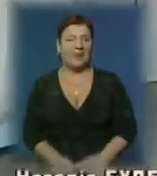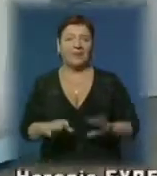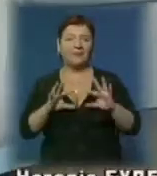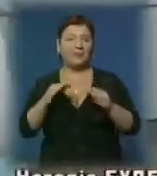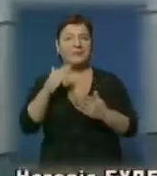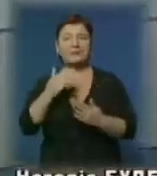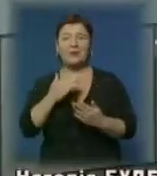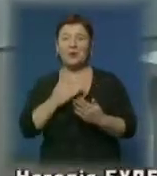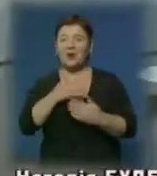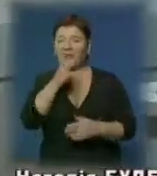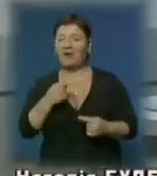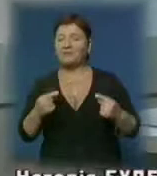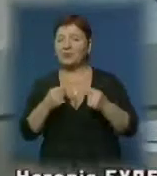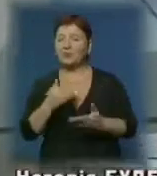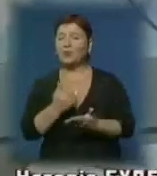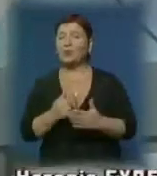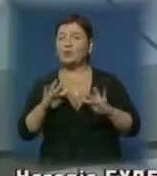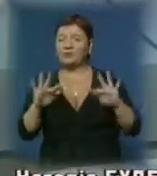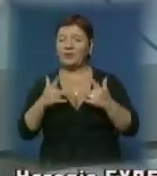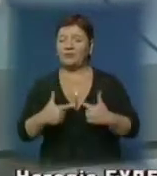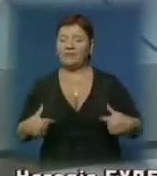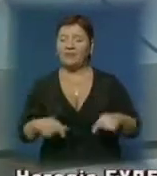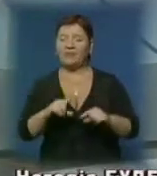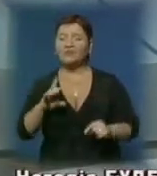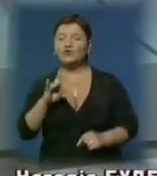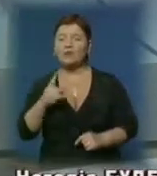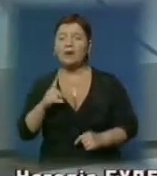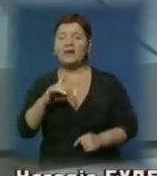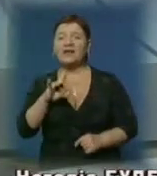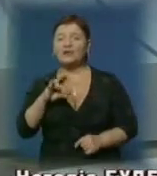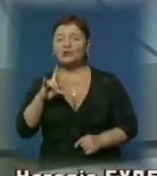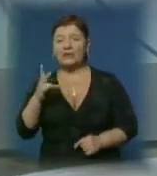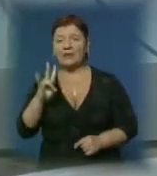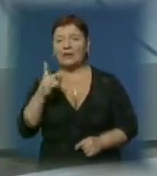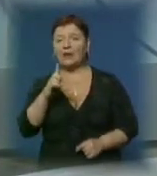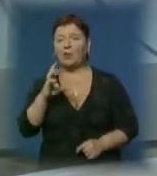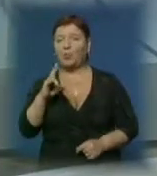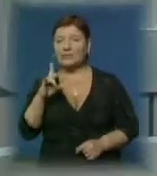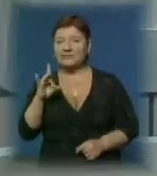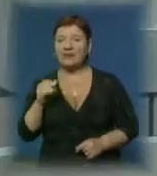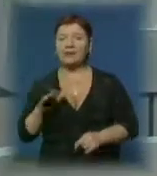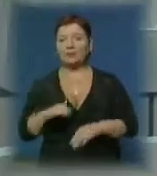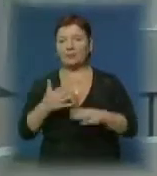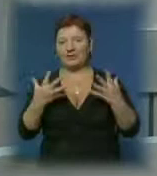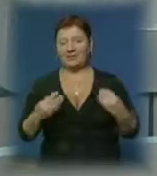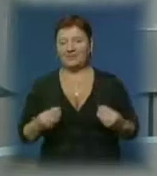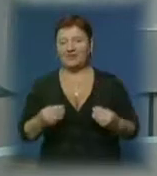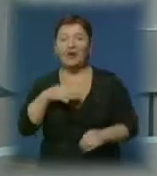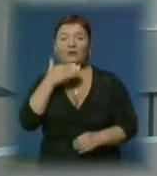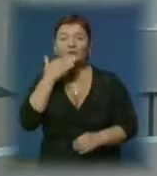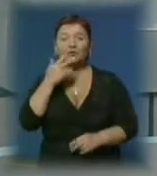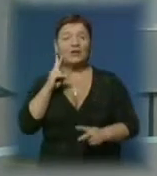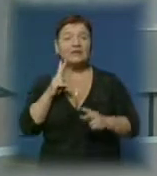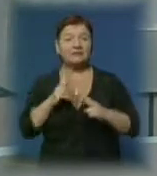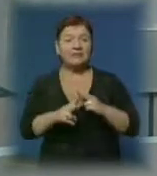Інформаційна програма «Вчасно» про головні події краю на цю годину. В студії Мар'яна Лошак, Наталя Булеця. Доброго дня! В Ужгороді